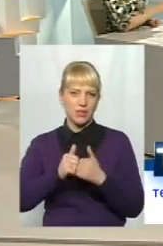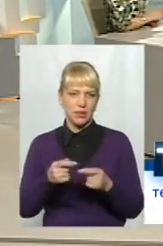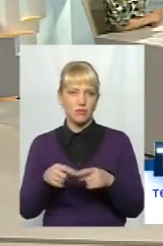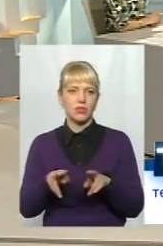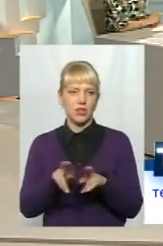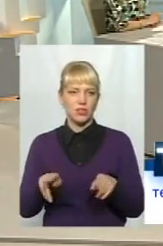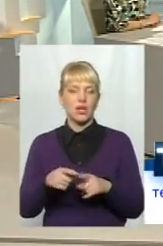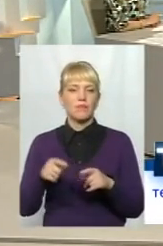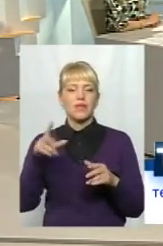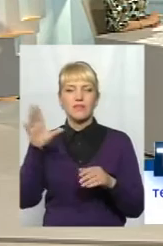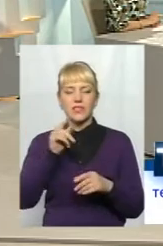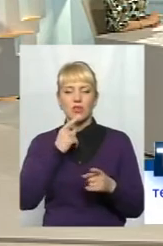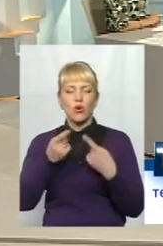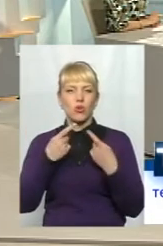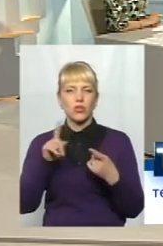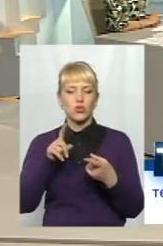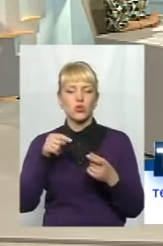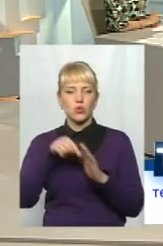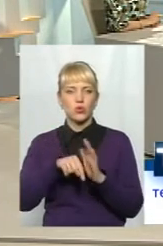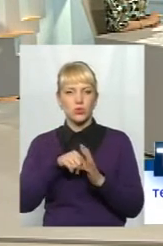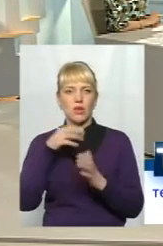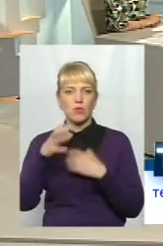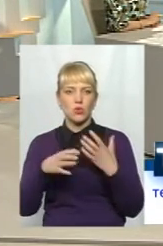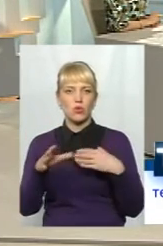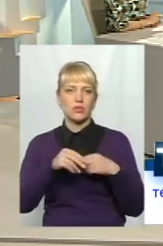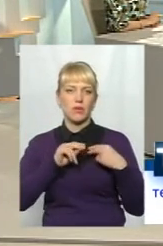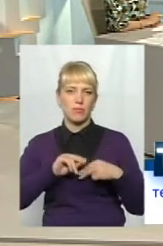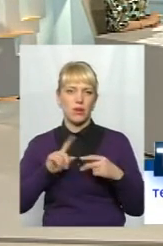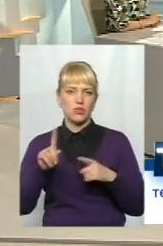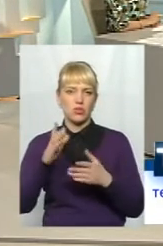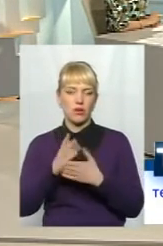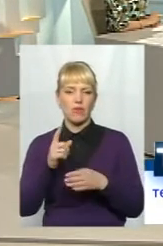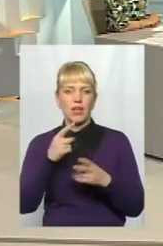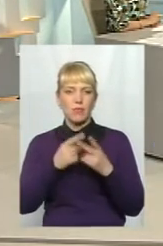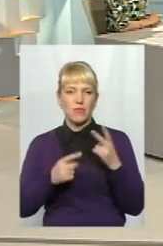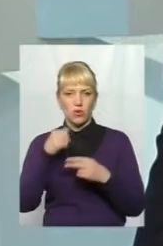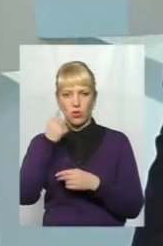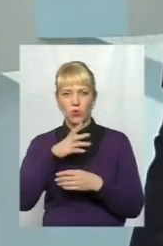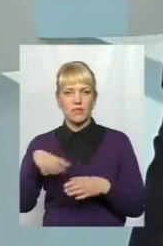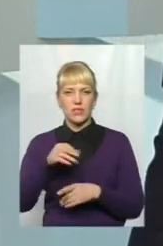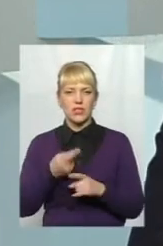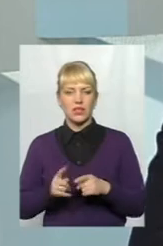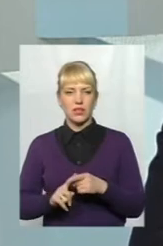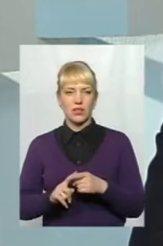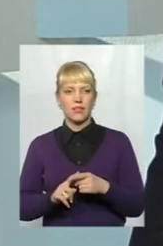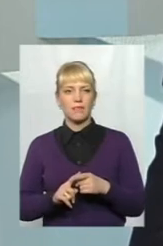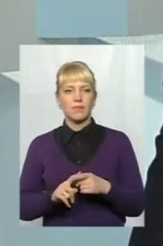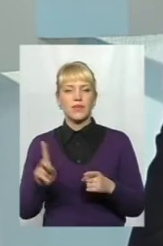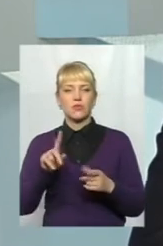Всі контакти, що стосується міжнародної співпраці, яке за останній рік-півтора має місто Хмельницький, ми всіх їх, що